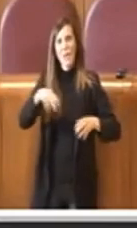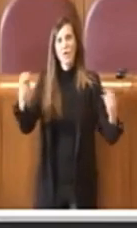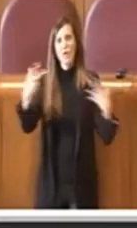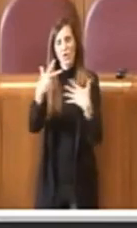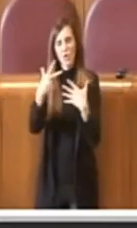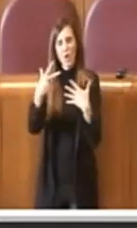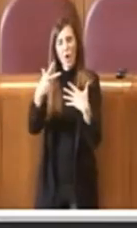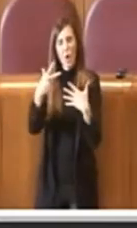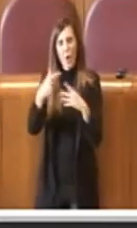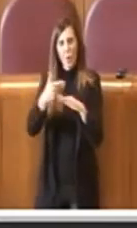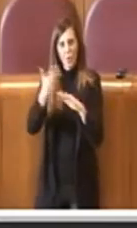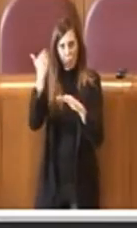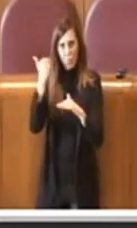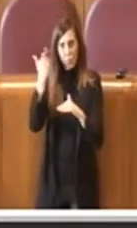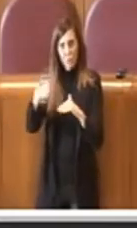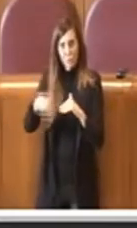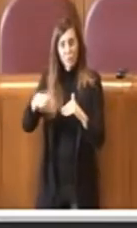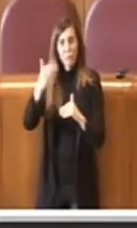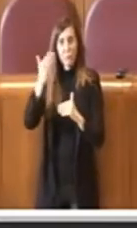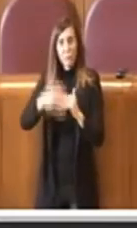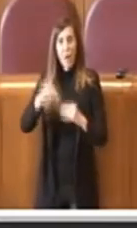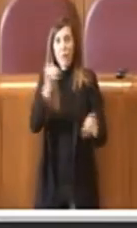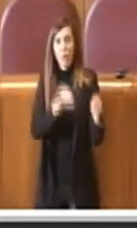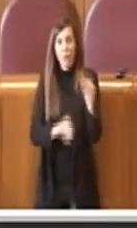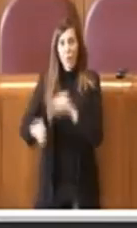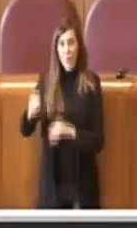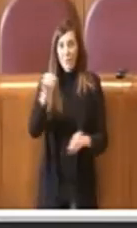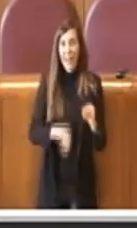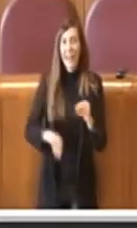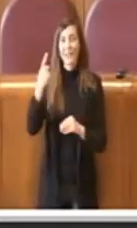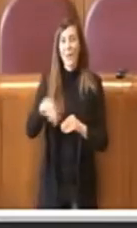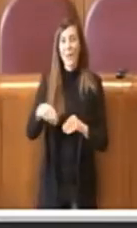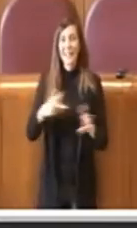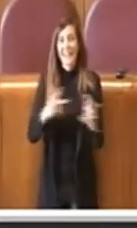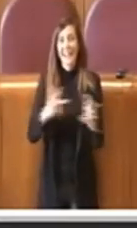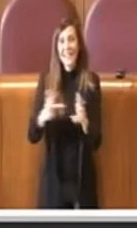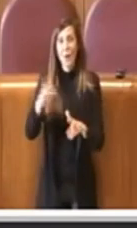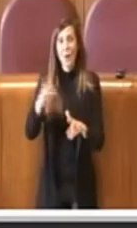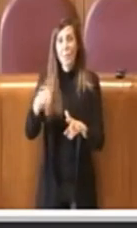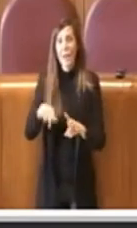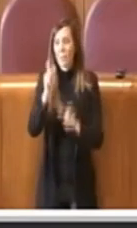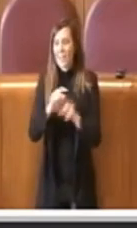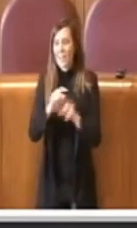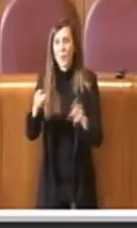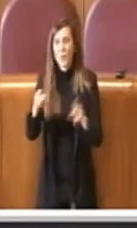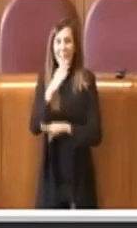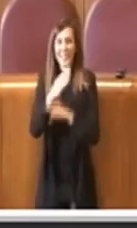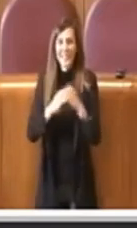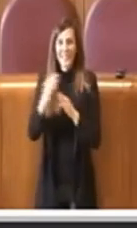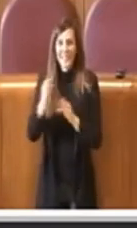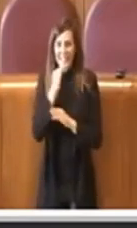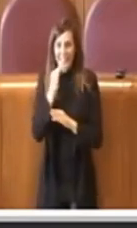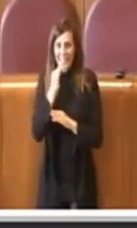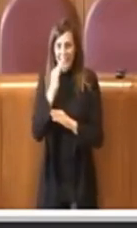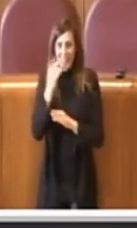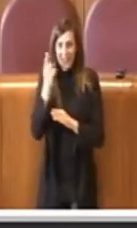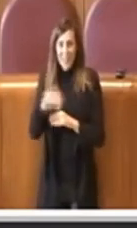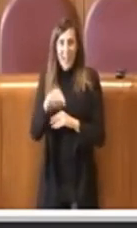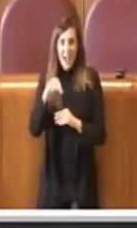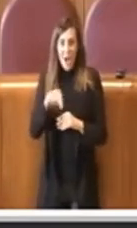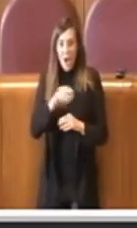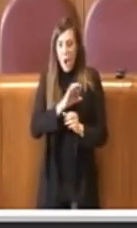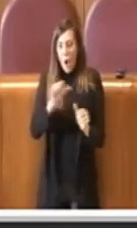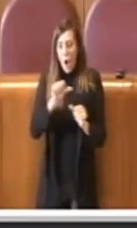il regolamento del trasporto di soggetti con disabilità, quindi abbiamo splittato e si dedica soltanto